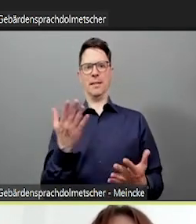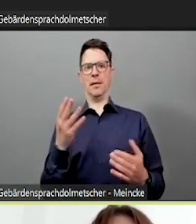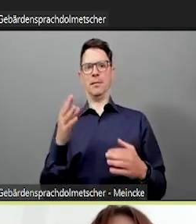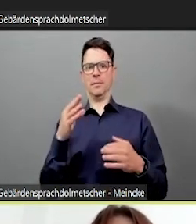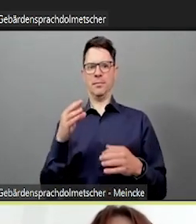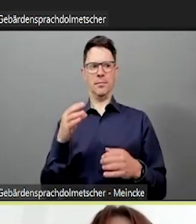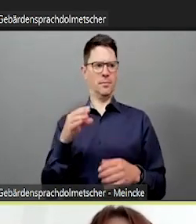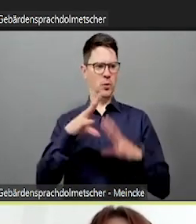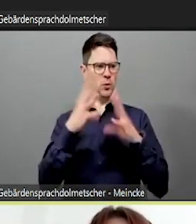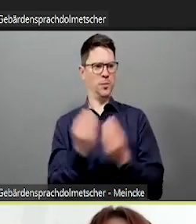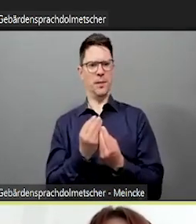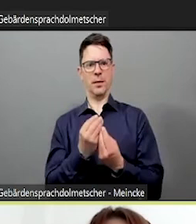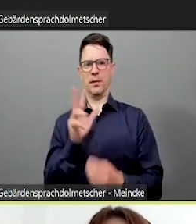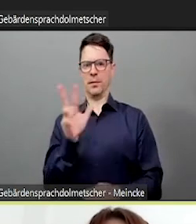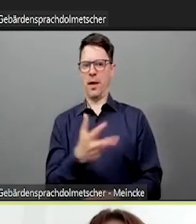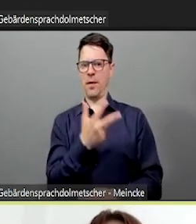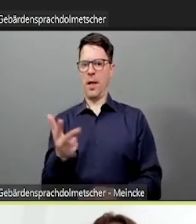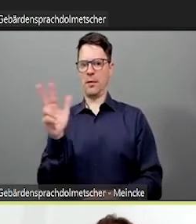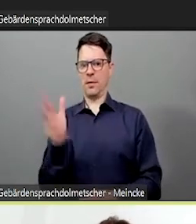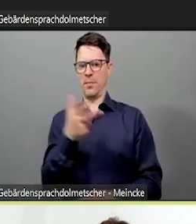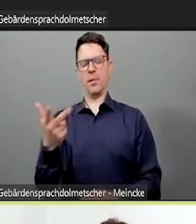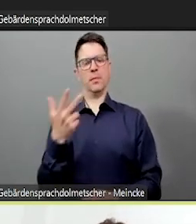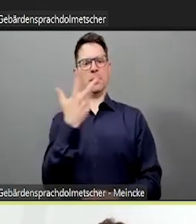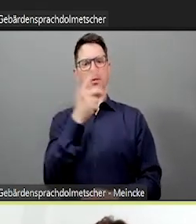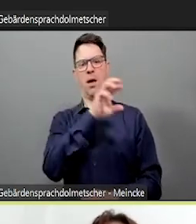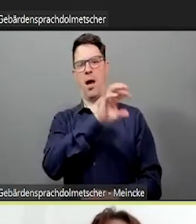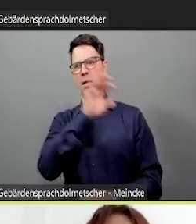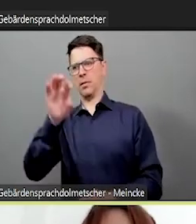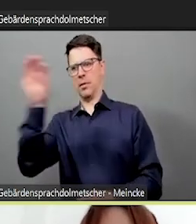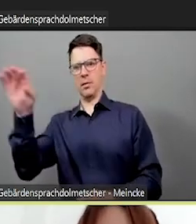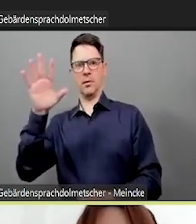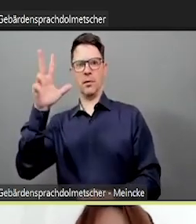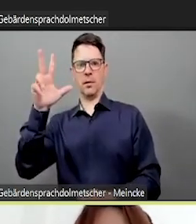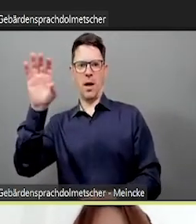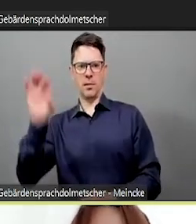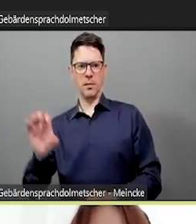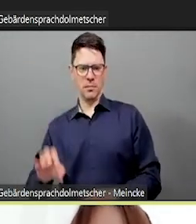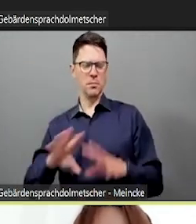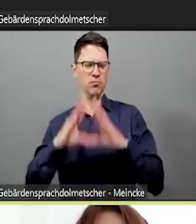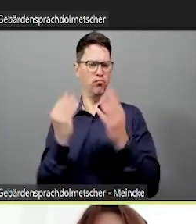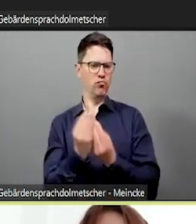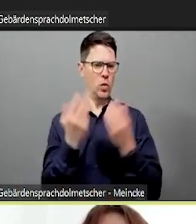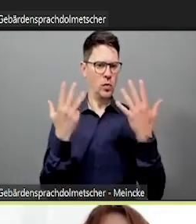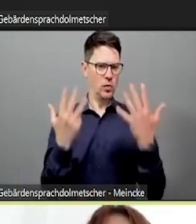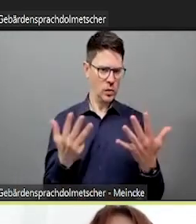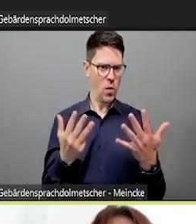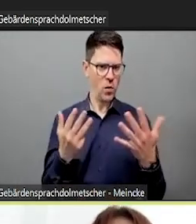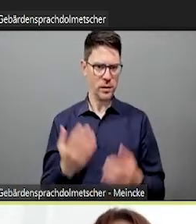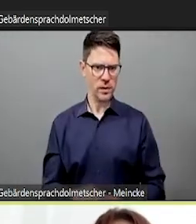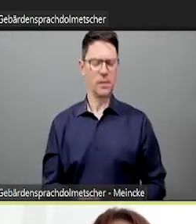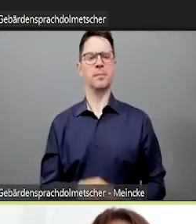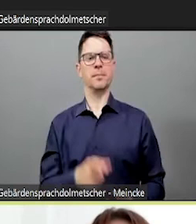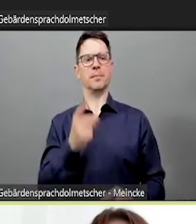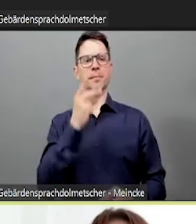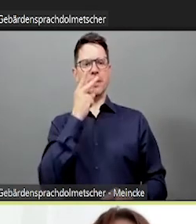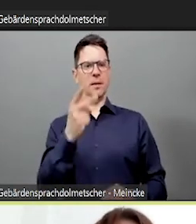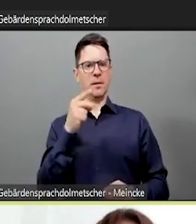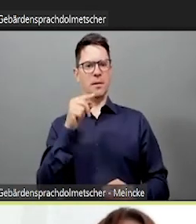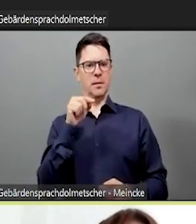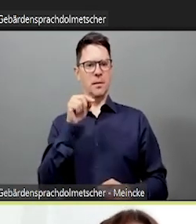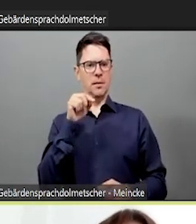reinschreiben, was immer man reinschreiben möchte. Ich habe jetzt so eine Art Aufgabe. Finden Sie eine Person,